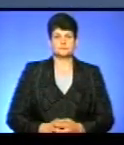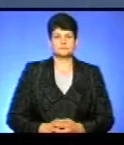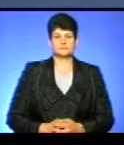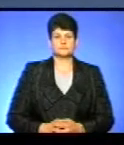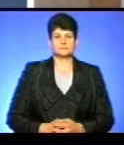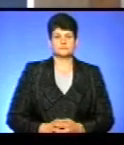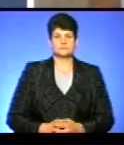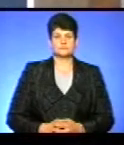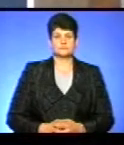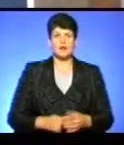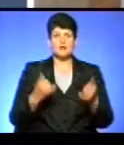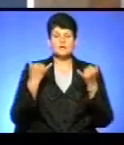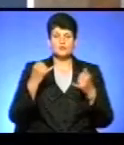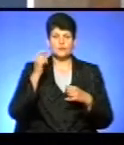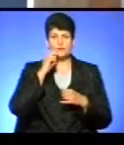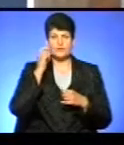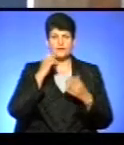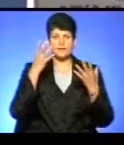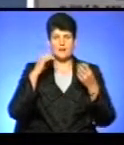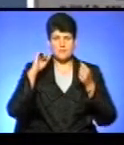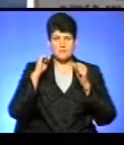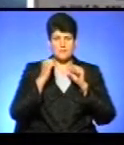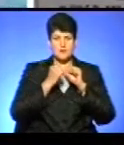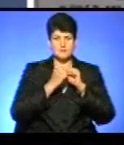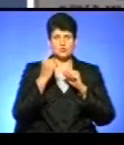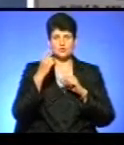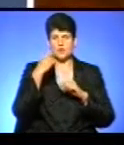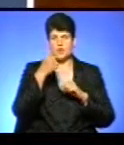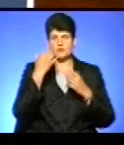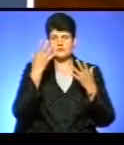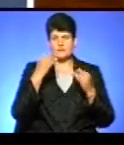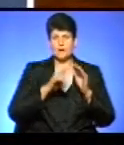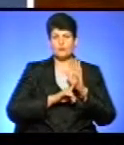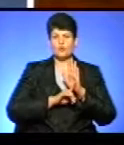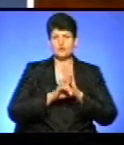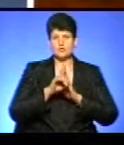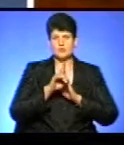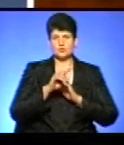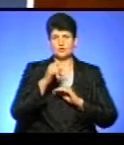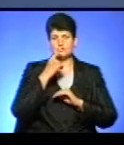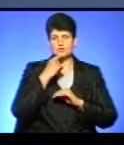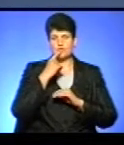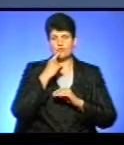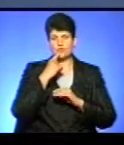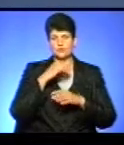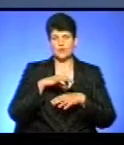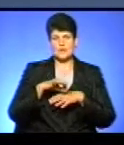Музика Сьогодні в Україні день пам'яті. 100 років із дня початку червоного терору.